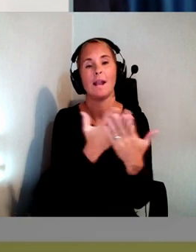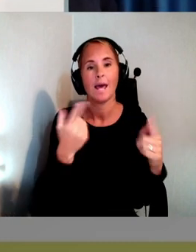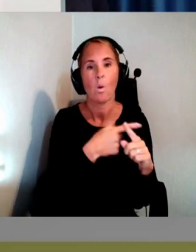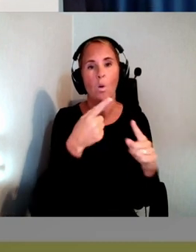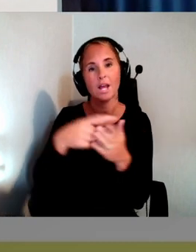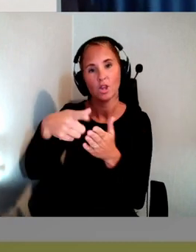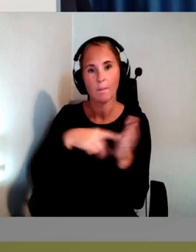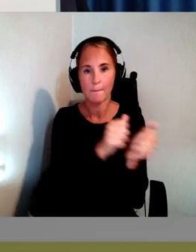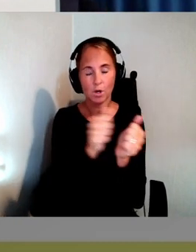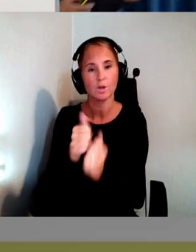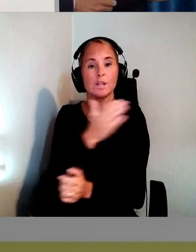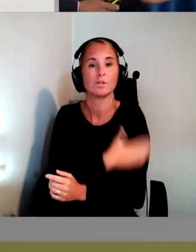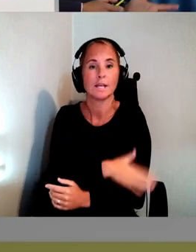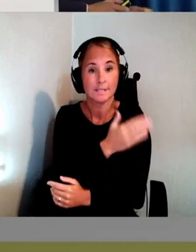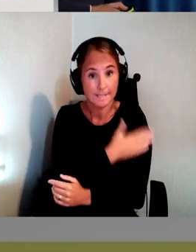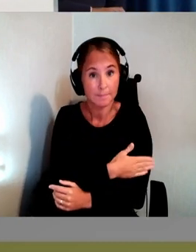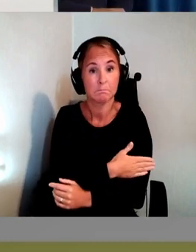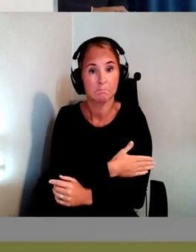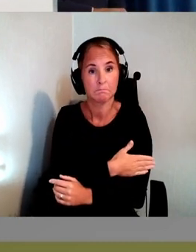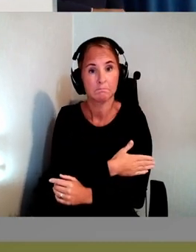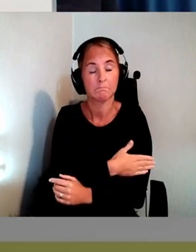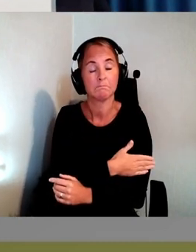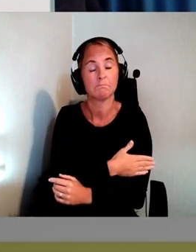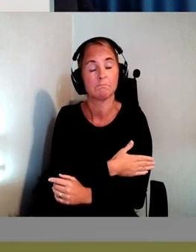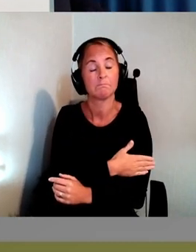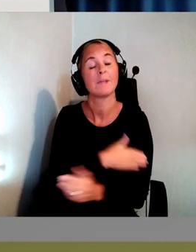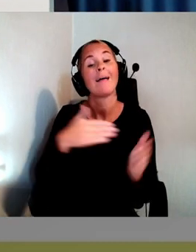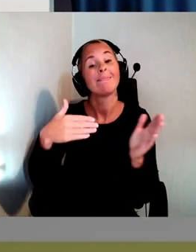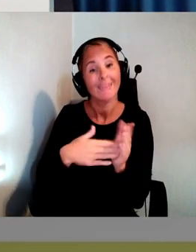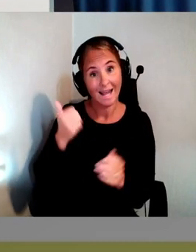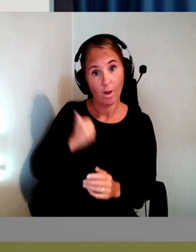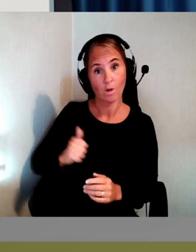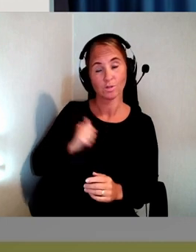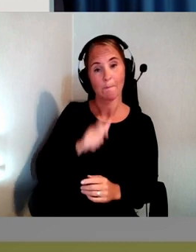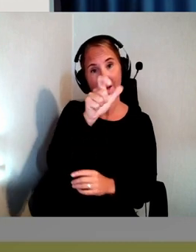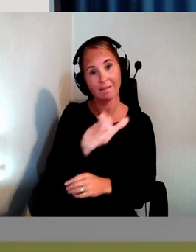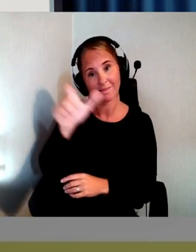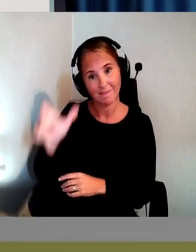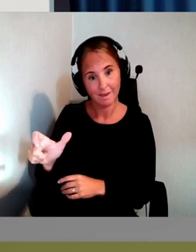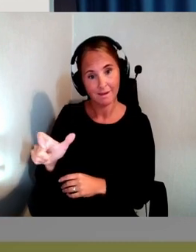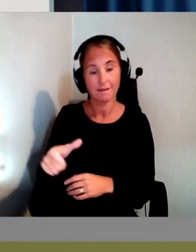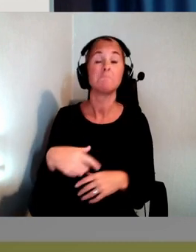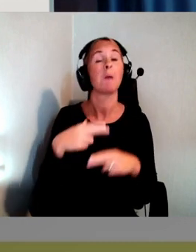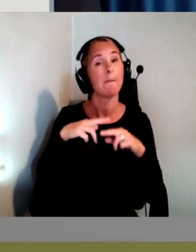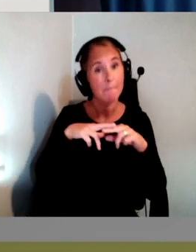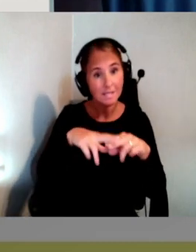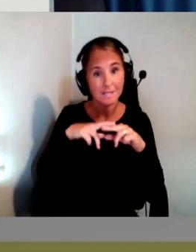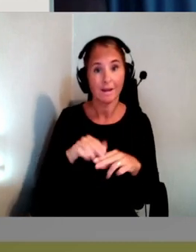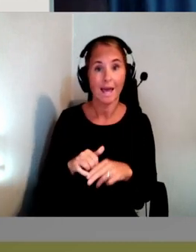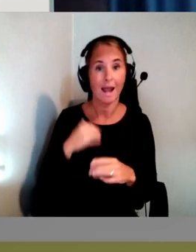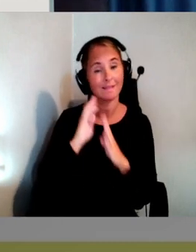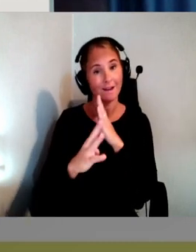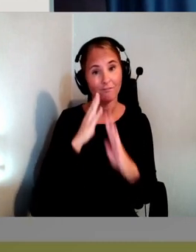produkter och tjänster som riktar sig till konsumenter. Det är till exempel passagerartrafik, elektronisk